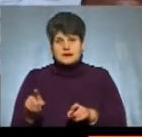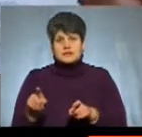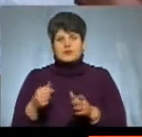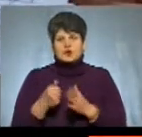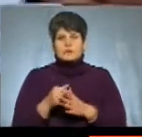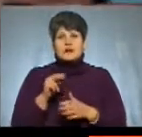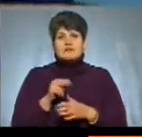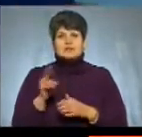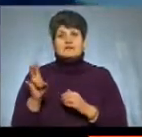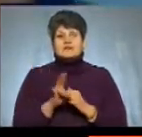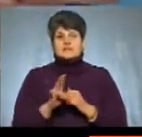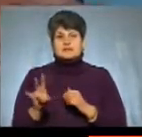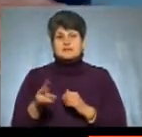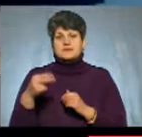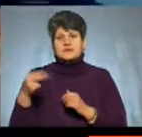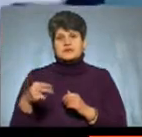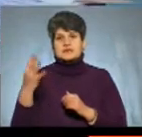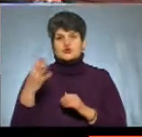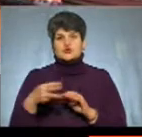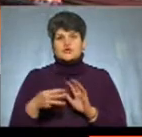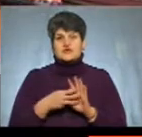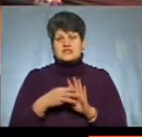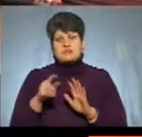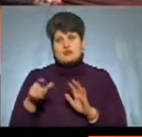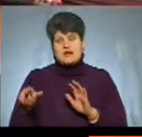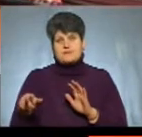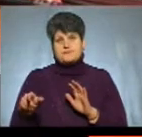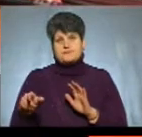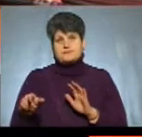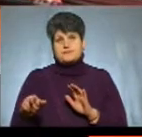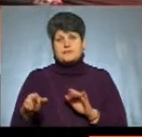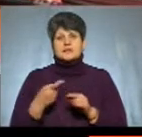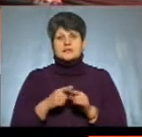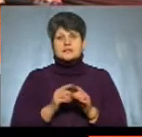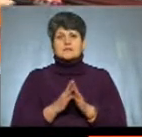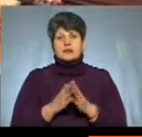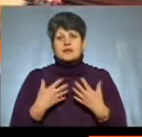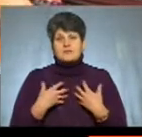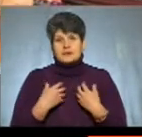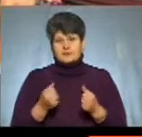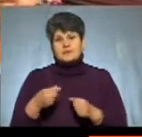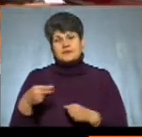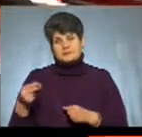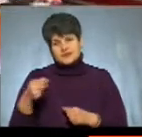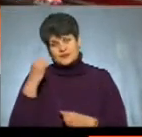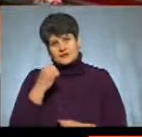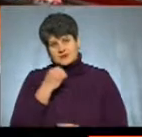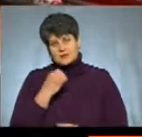Православної Церкви України підписалися 48 людей. Саме прохання я з радістю приймаю і підписую. Дякую.